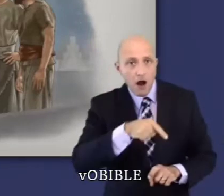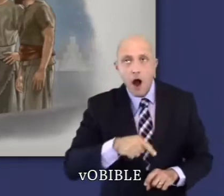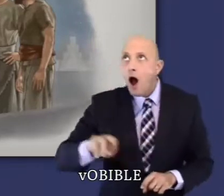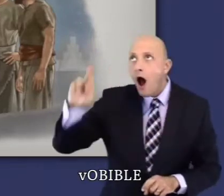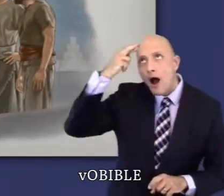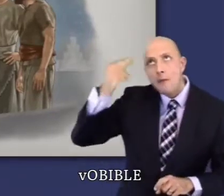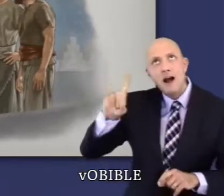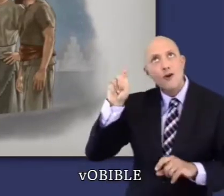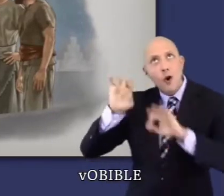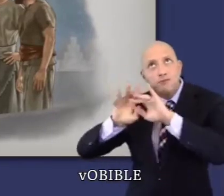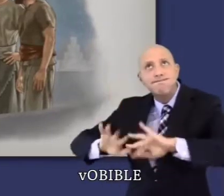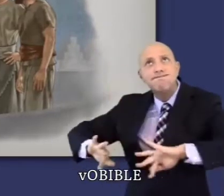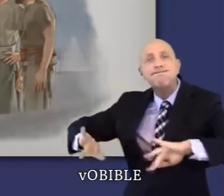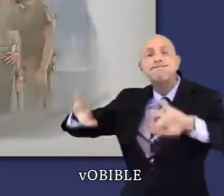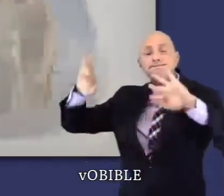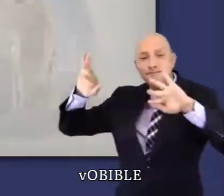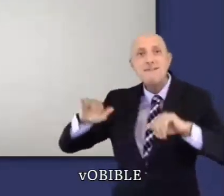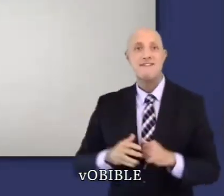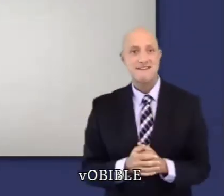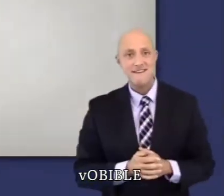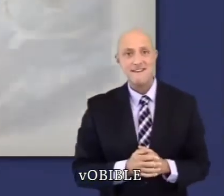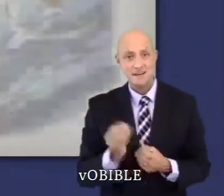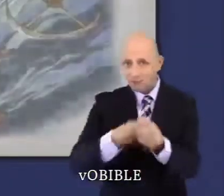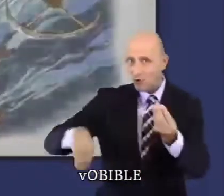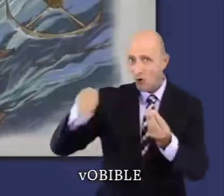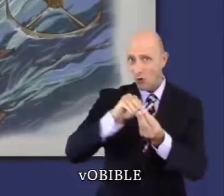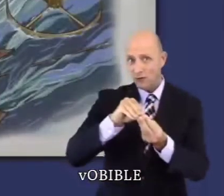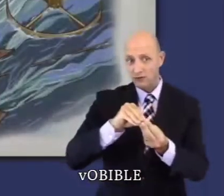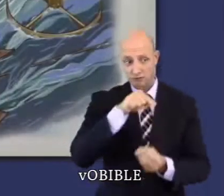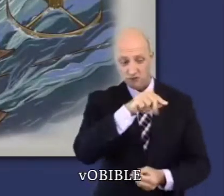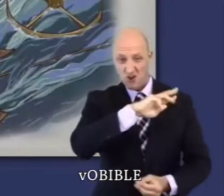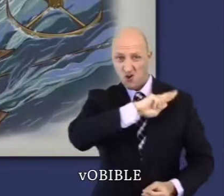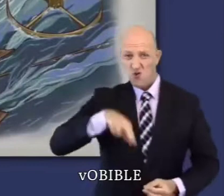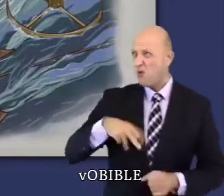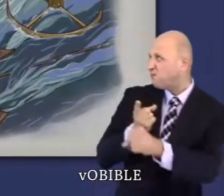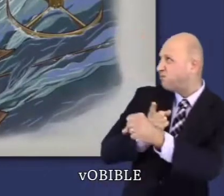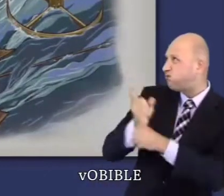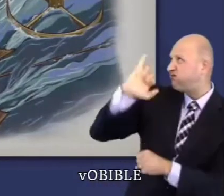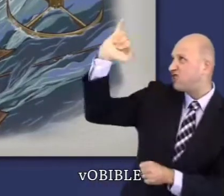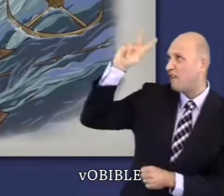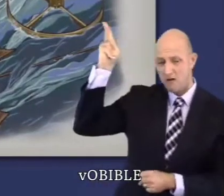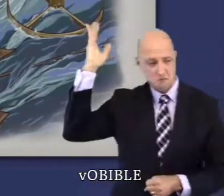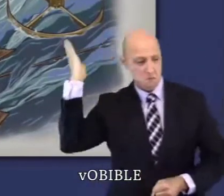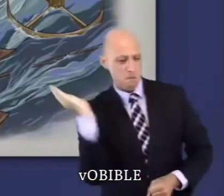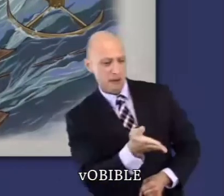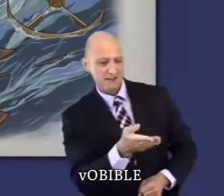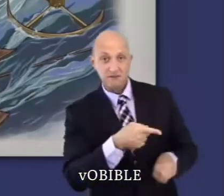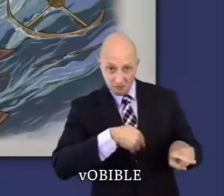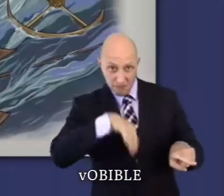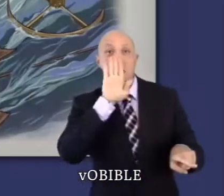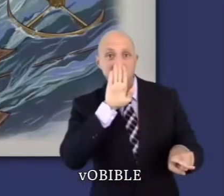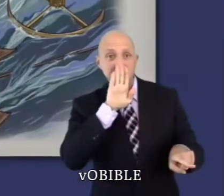Jéricho, se rappelaient toujours les événements de la mer Rouge. Plus important encore, la fin humiliante de Pharaon sert d